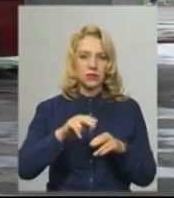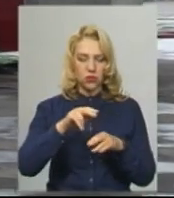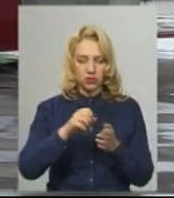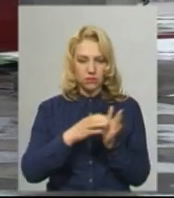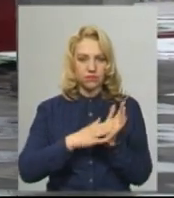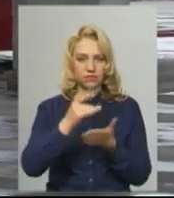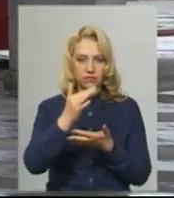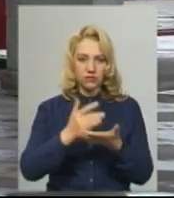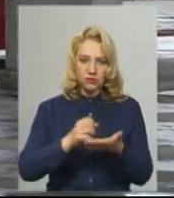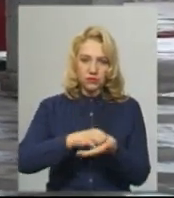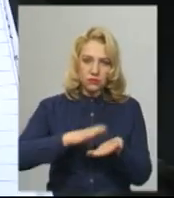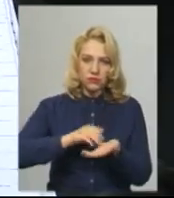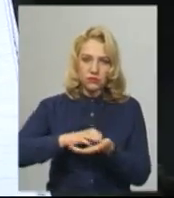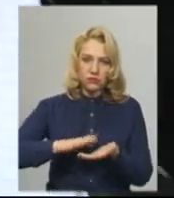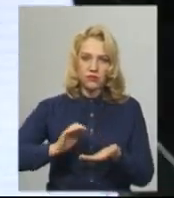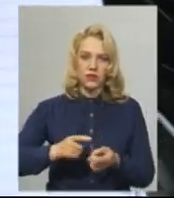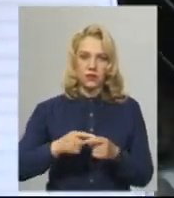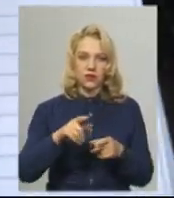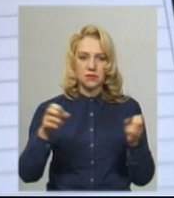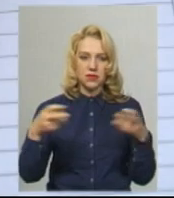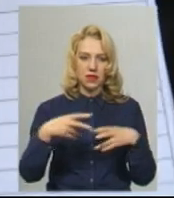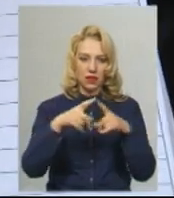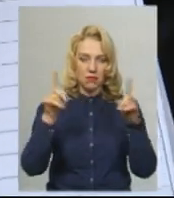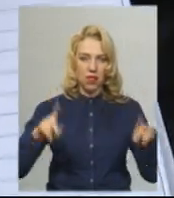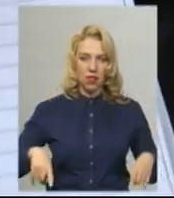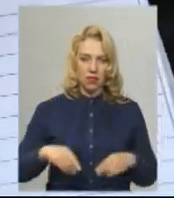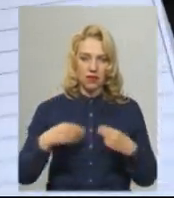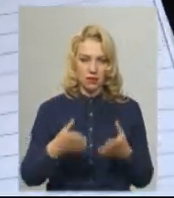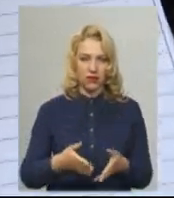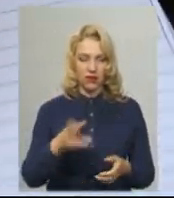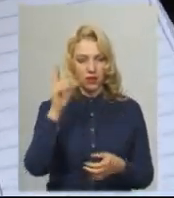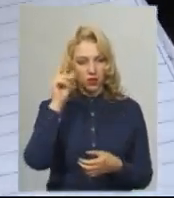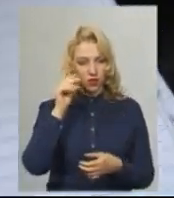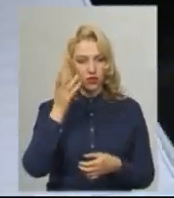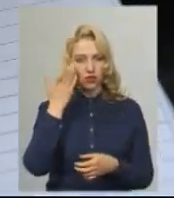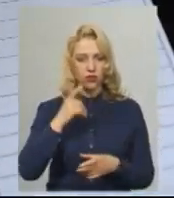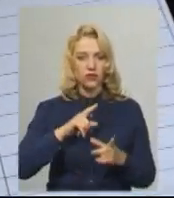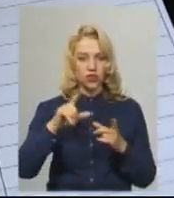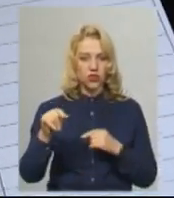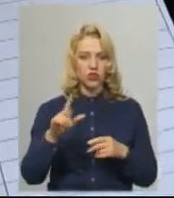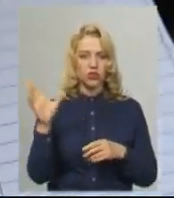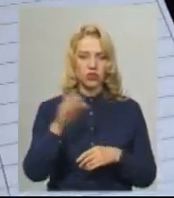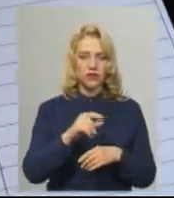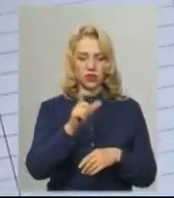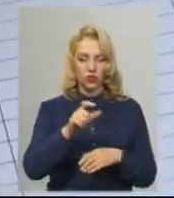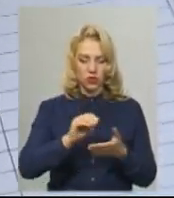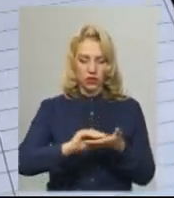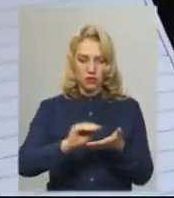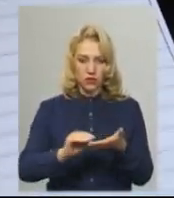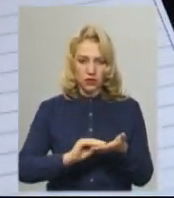Володимир Кухар показав спеціальний бланк, який йому видав перевізник. Число,-все, коли виїжджаєш, всі пасаліри переписуєш,